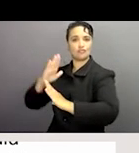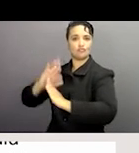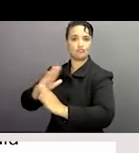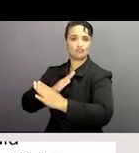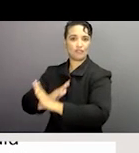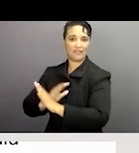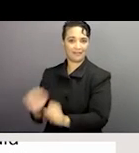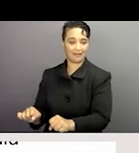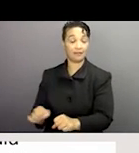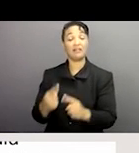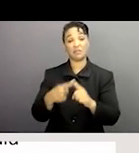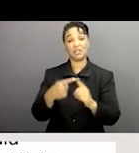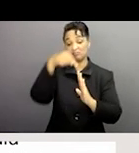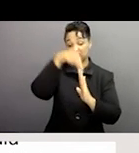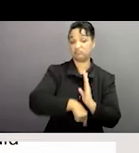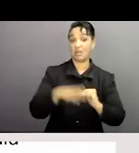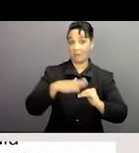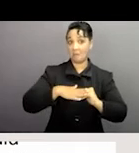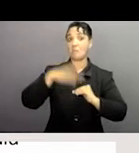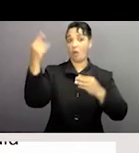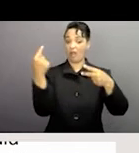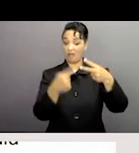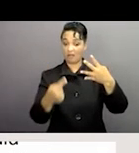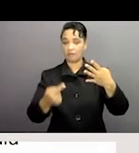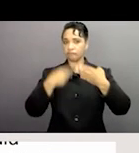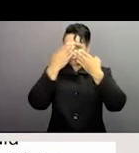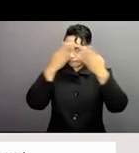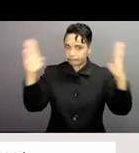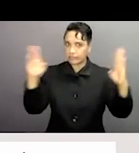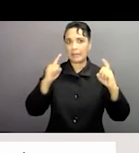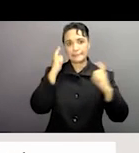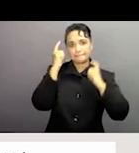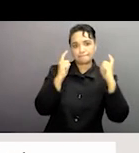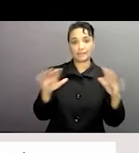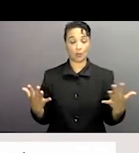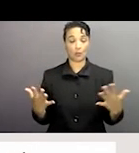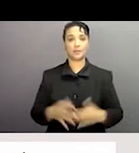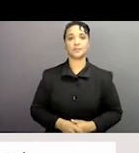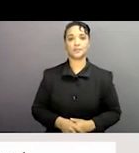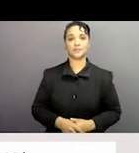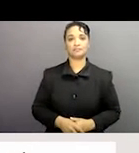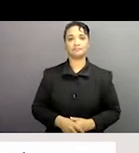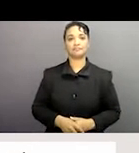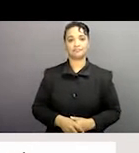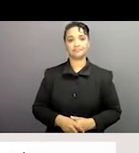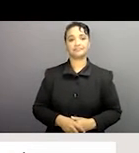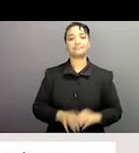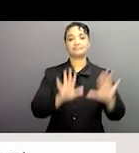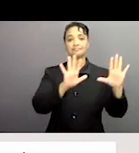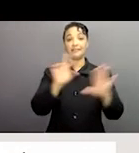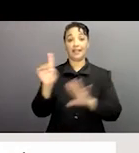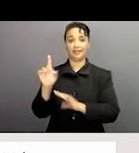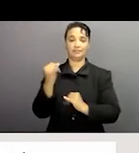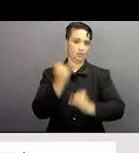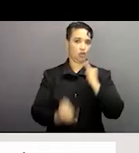relatifs à la respecte de loi et bien sûr il y d'autres sujets qui doivent être pris en considération qui semblent être beaucoup plus éxistifs et le principe